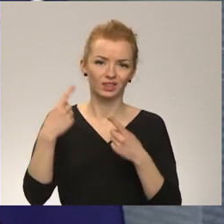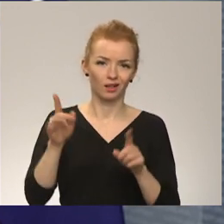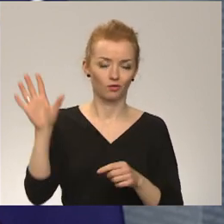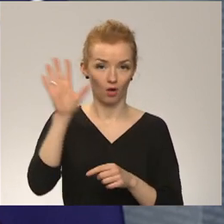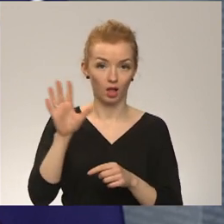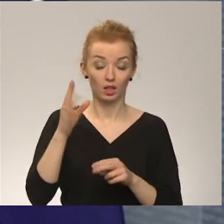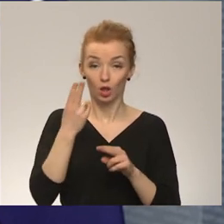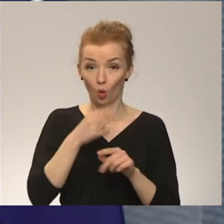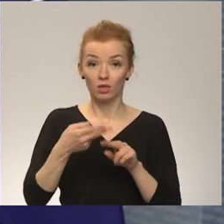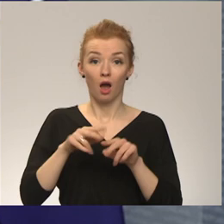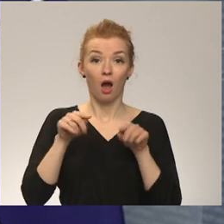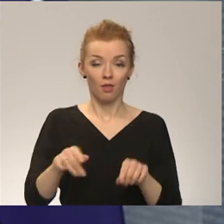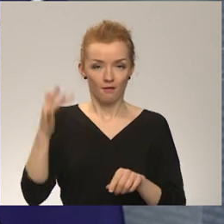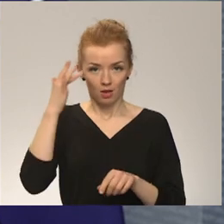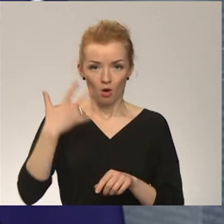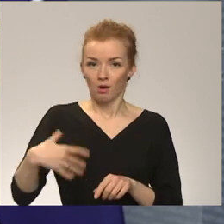viedokļa mēs varam justies droši.